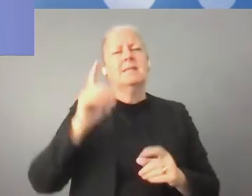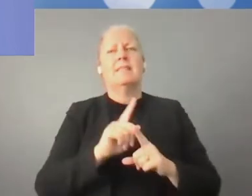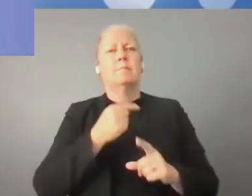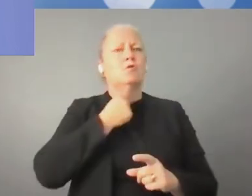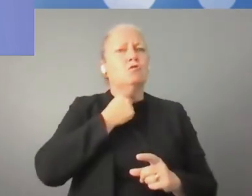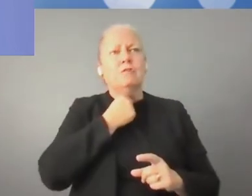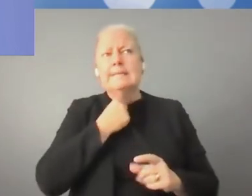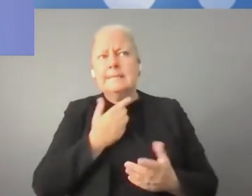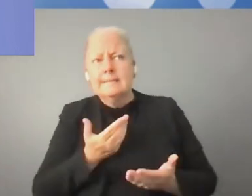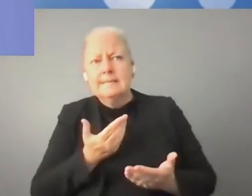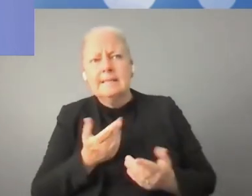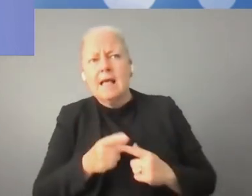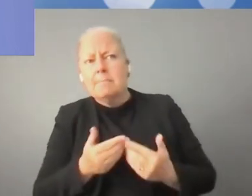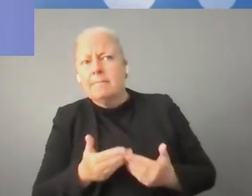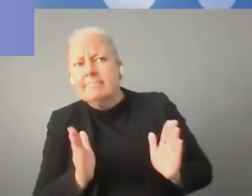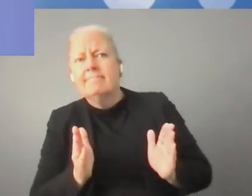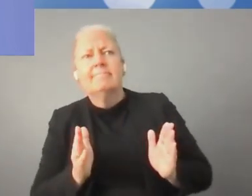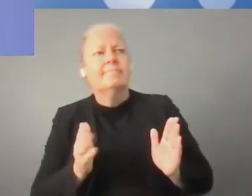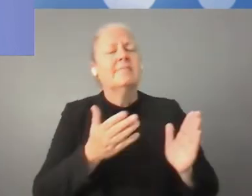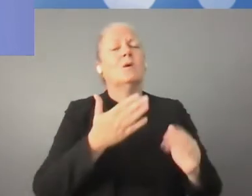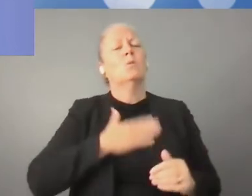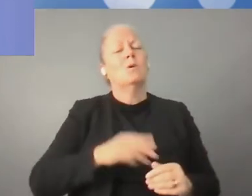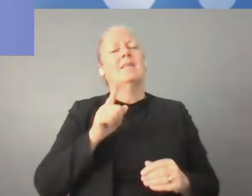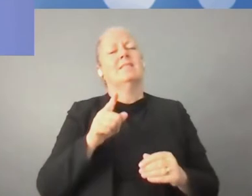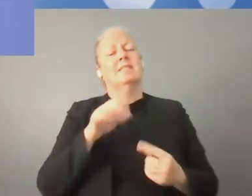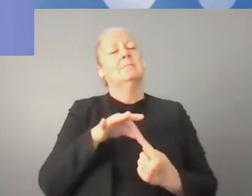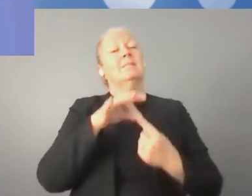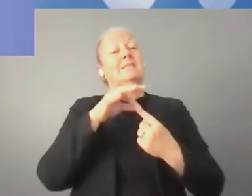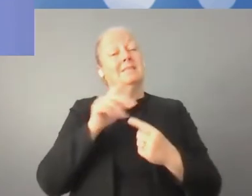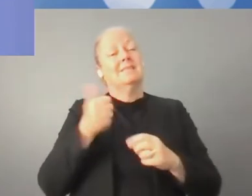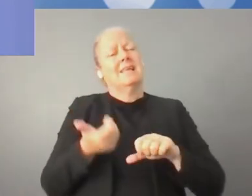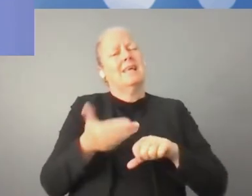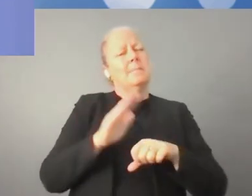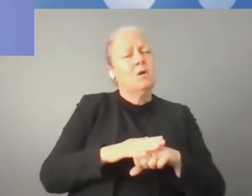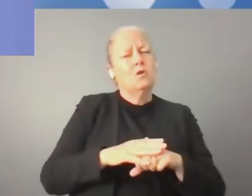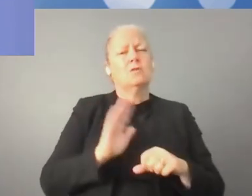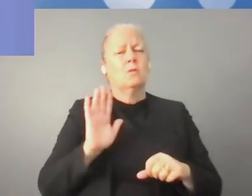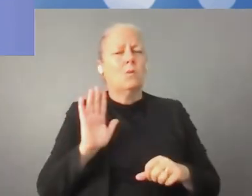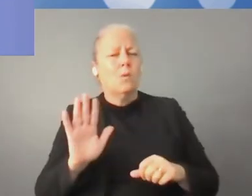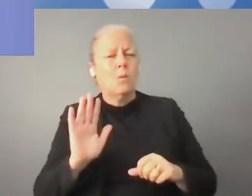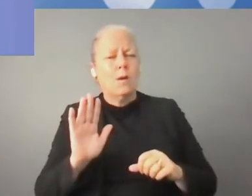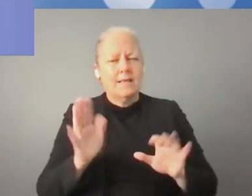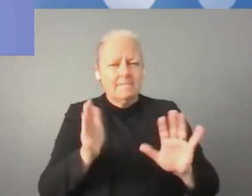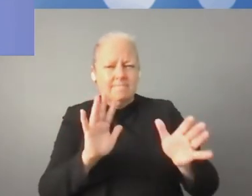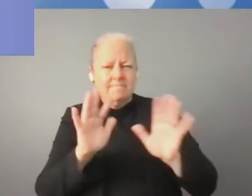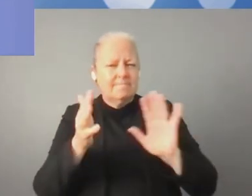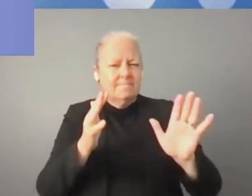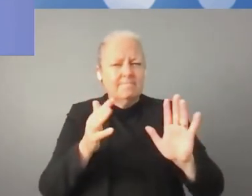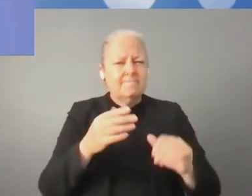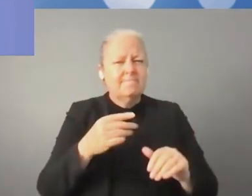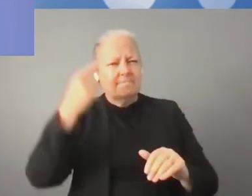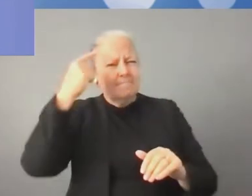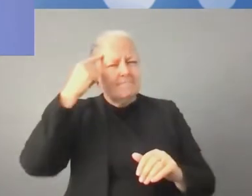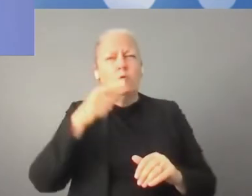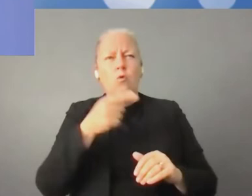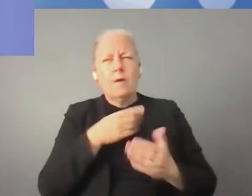współfinansować, chronić tak, jak wy to robicie. Od kilku lat przeszliśmy do następnego etapu. Mówimy o scale up. W tej chwili w